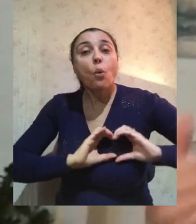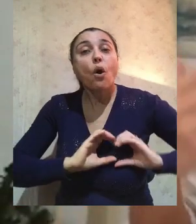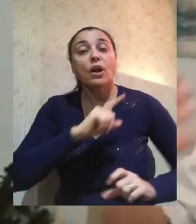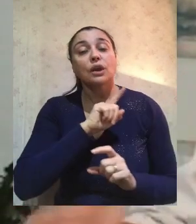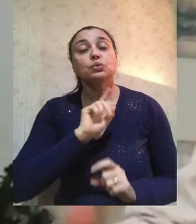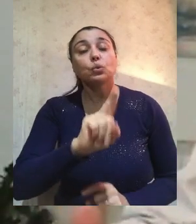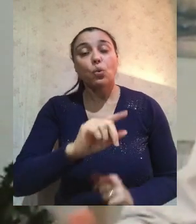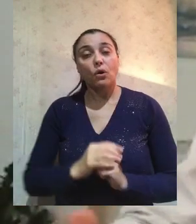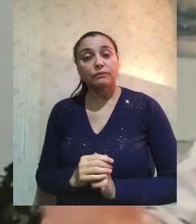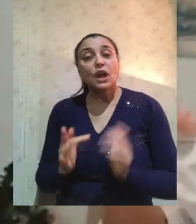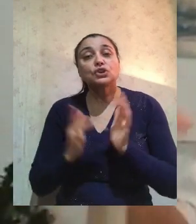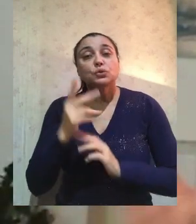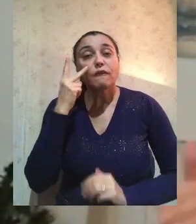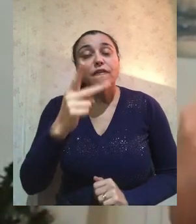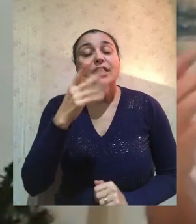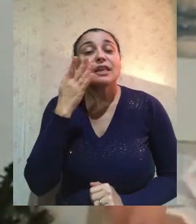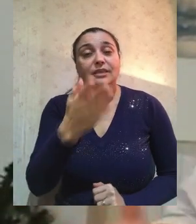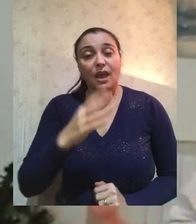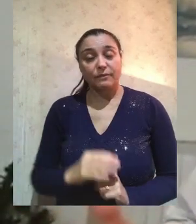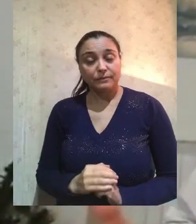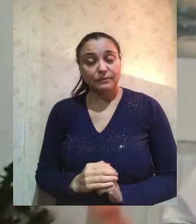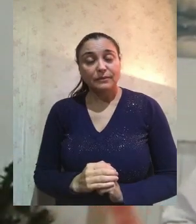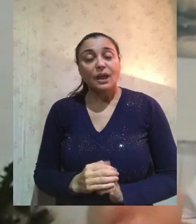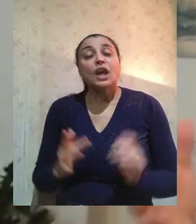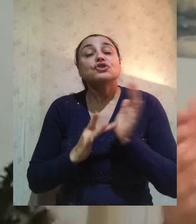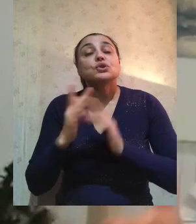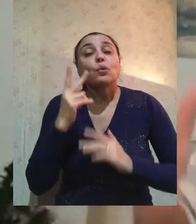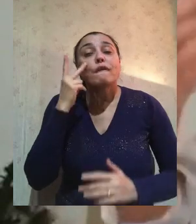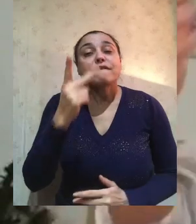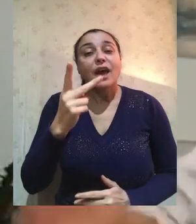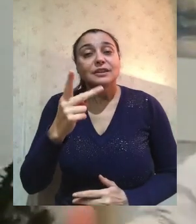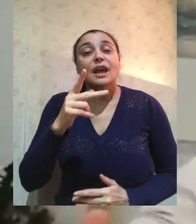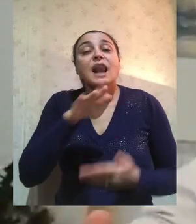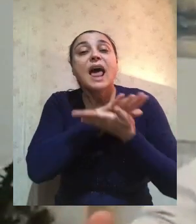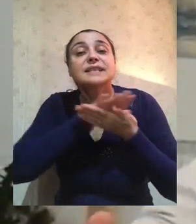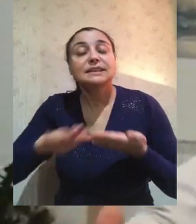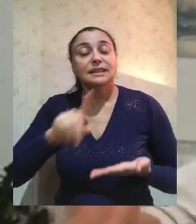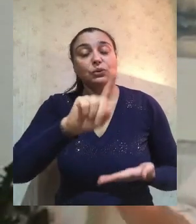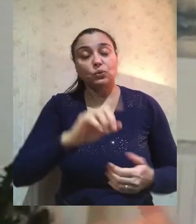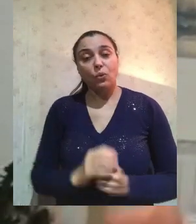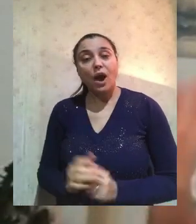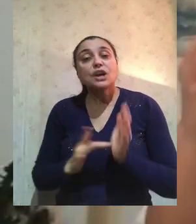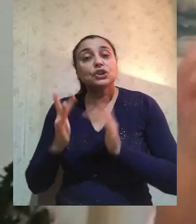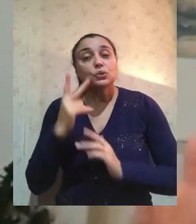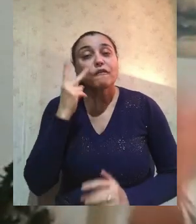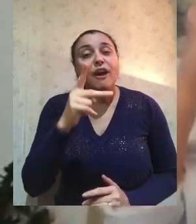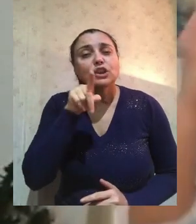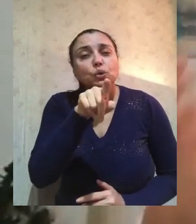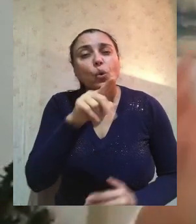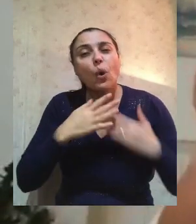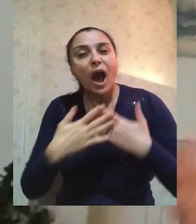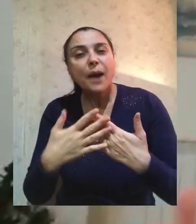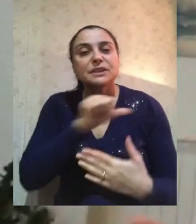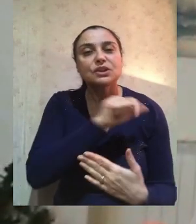Gesù vede la tua disponibilità, Gesù vede la tua consagrazione, Gesù vede se tu lo ami e